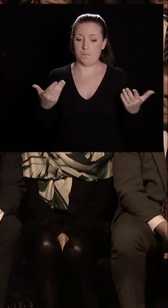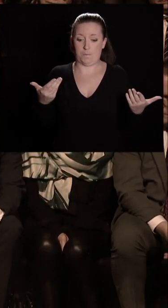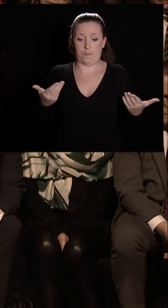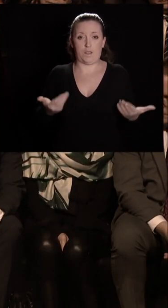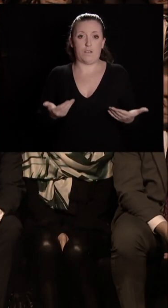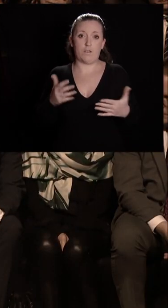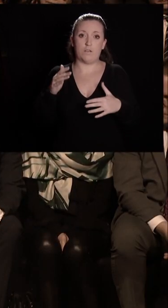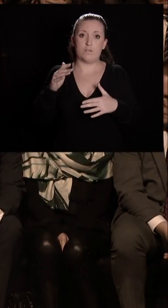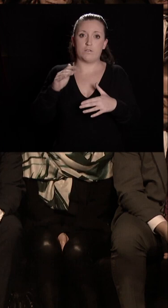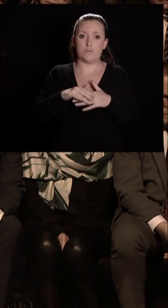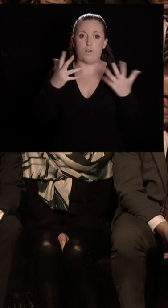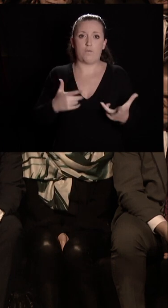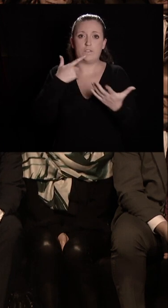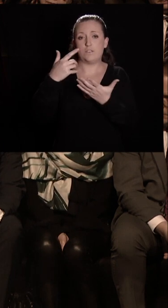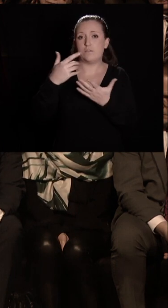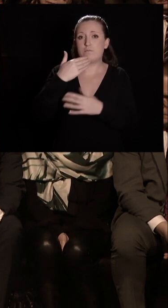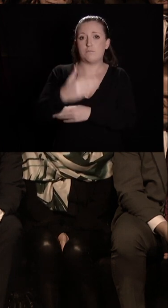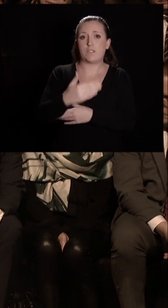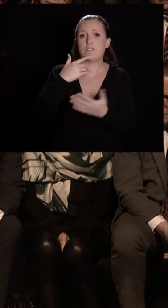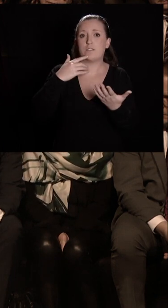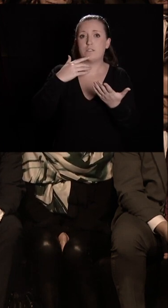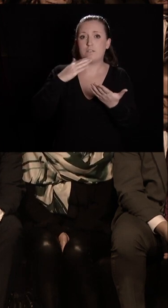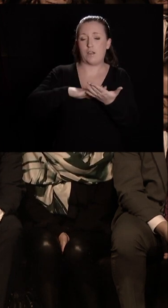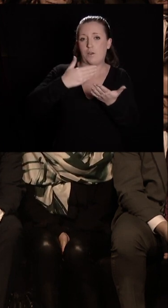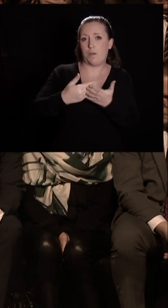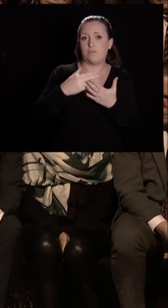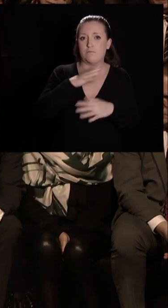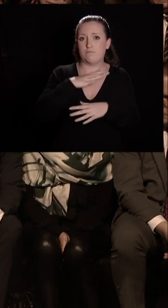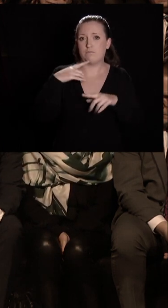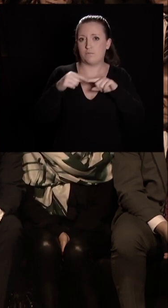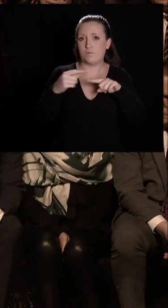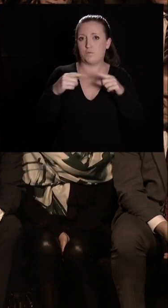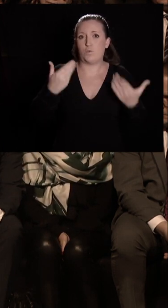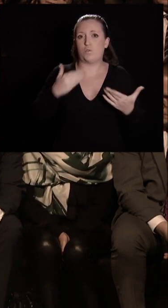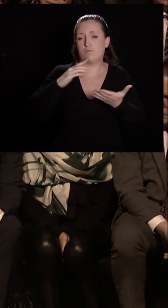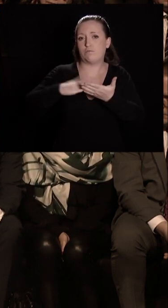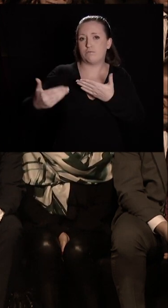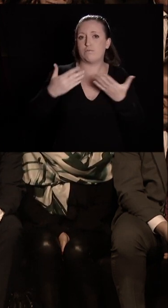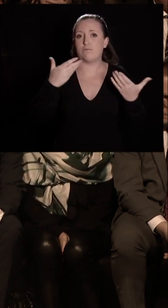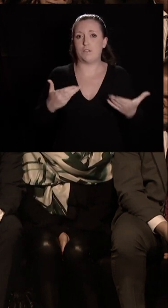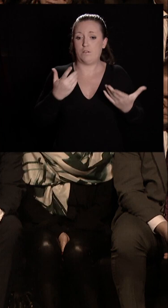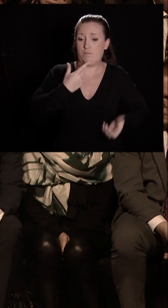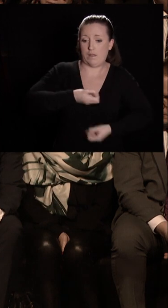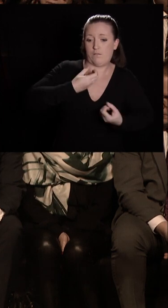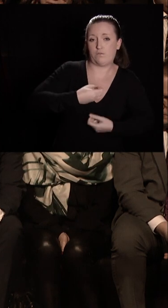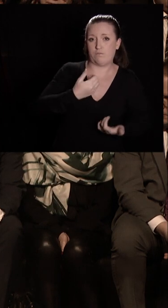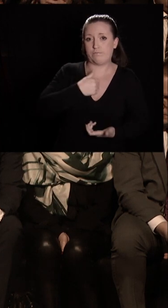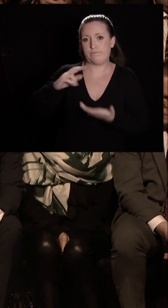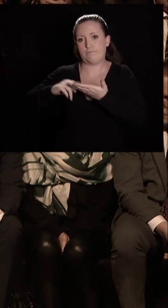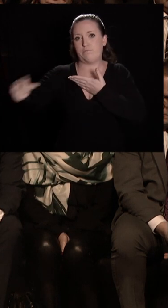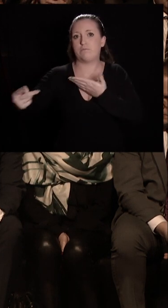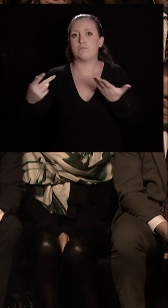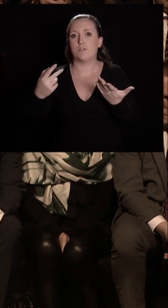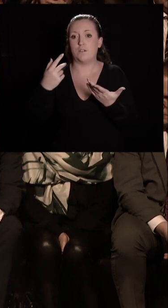remercier Mme Chazès, qui traduit pour nous mon intervention en langue des signes, et à travers elle,